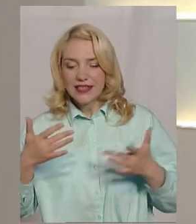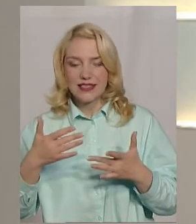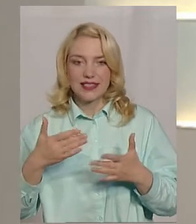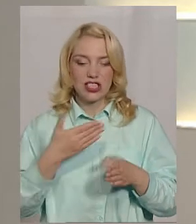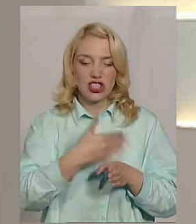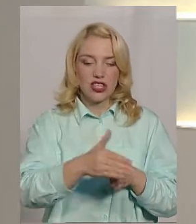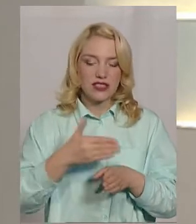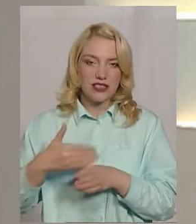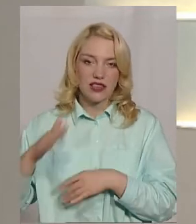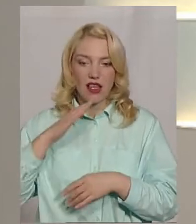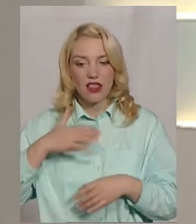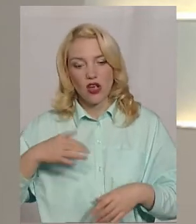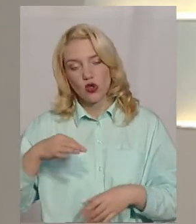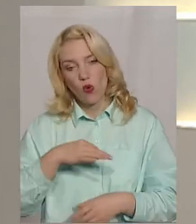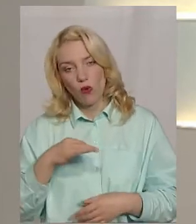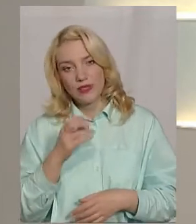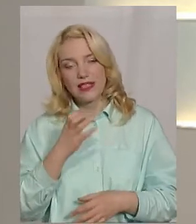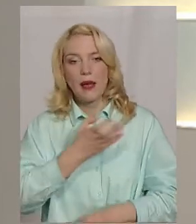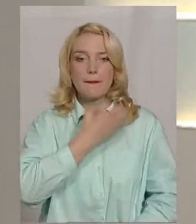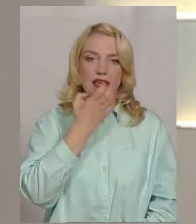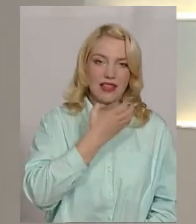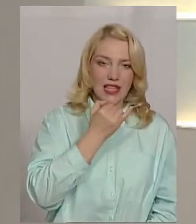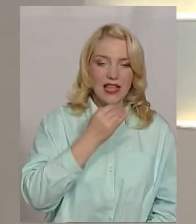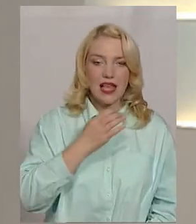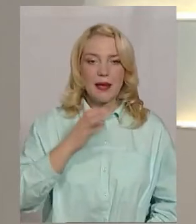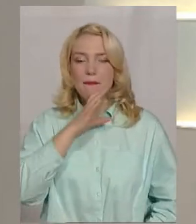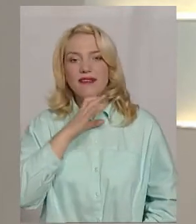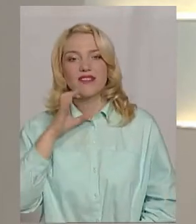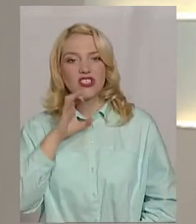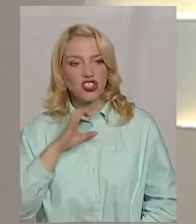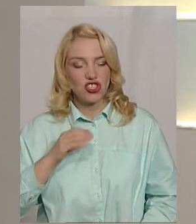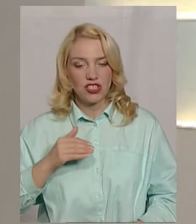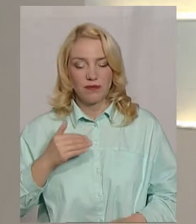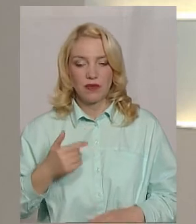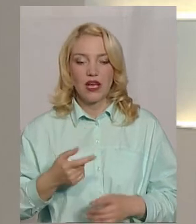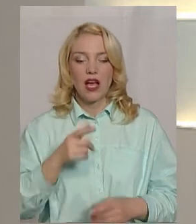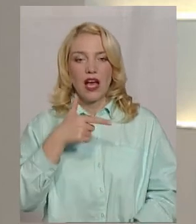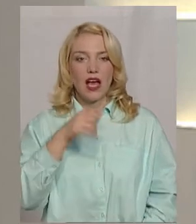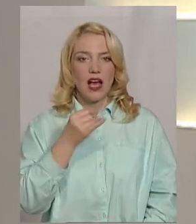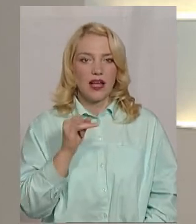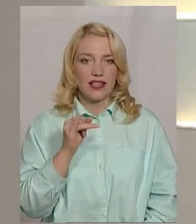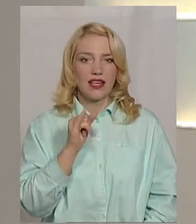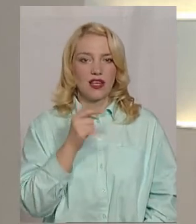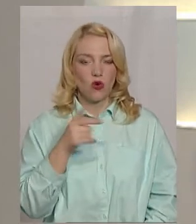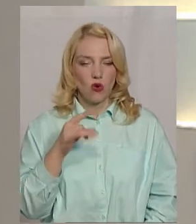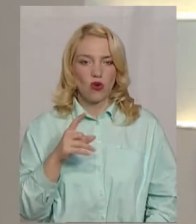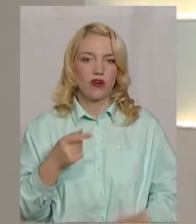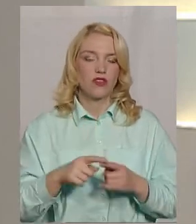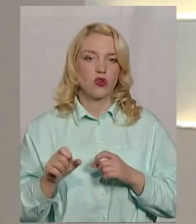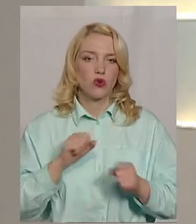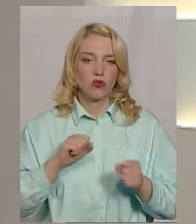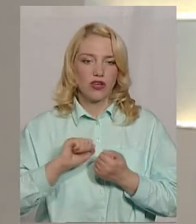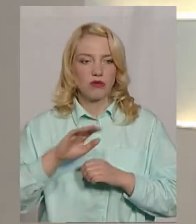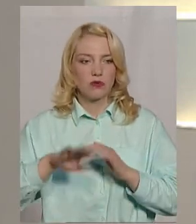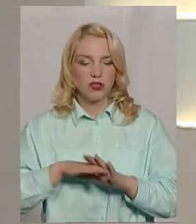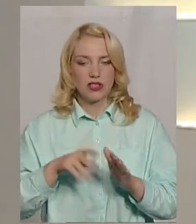південної і більш північної. Ігор Гай керує господарством у Кам'янець-Подільському районі. Він надіслав нам